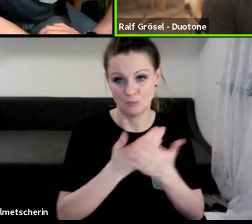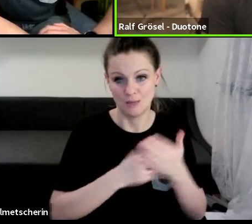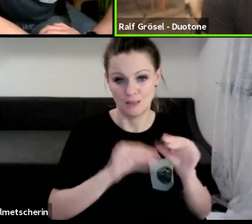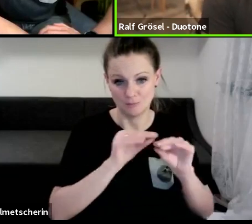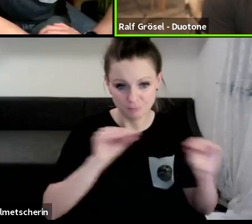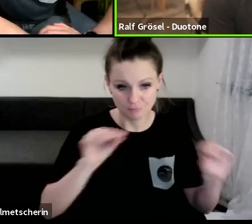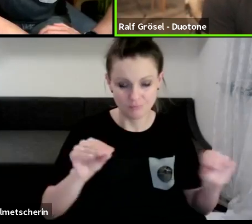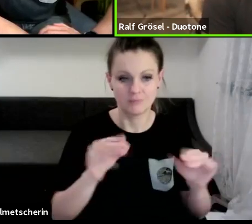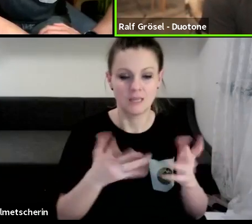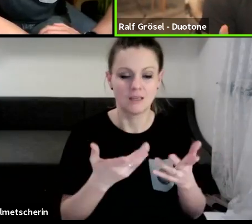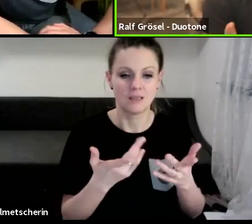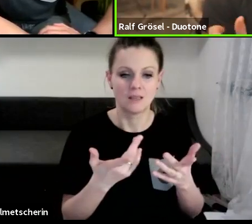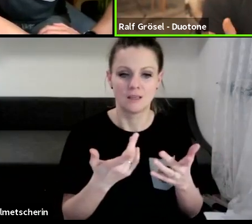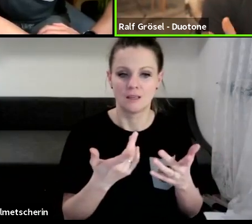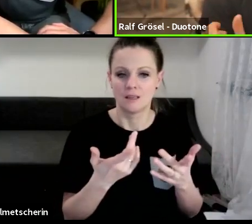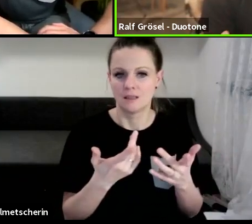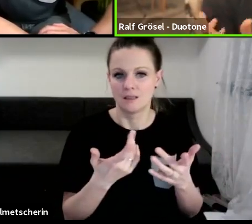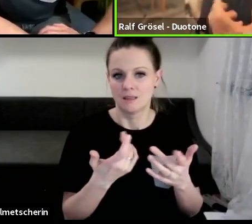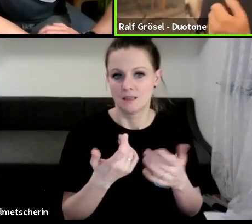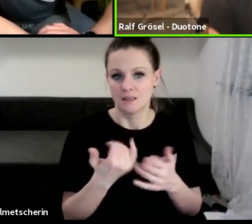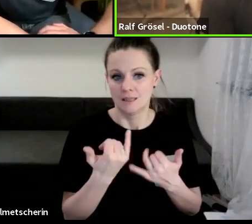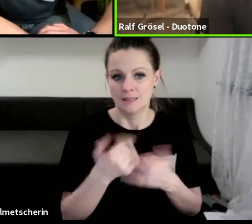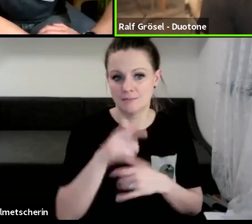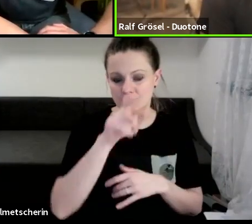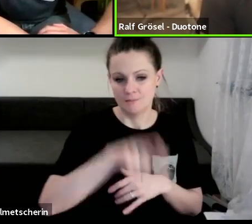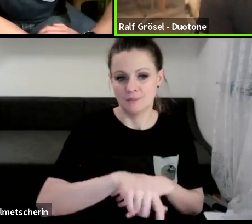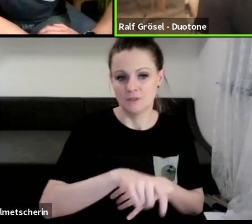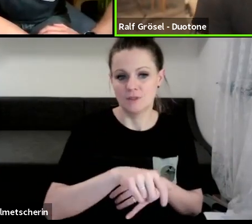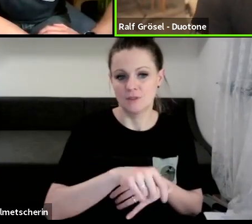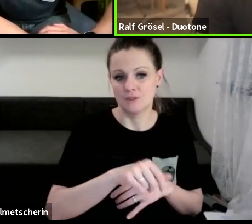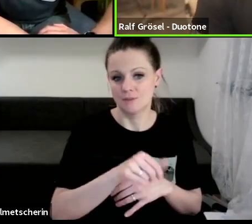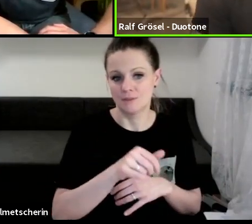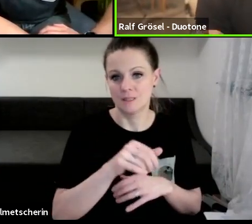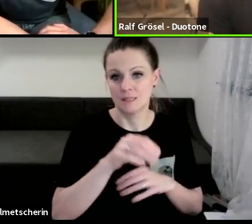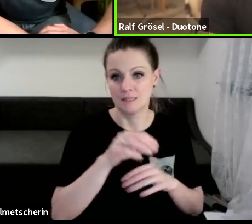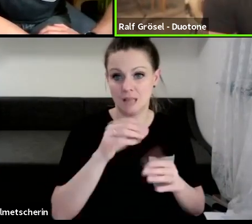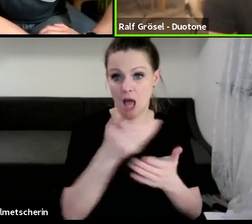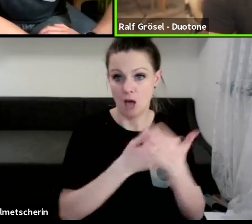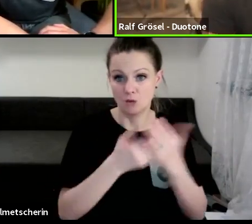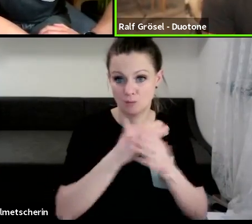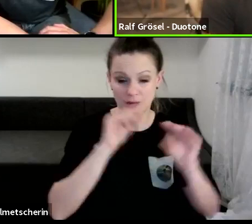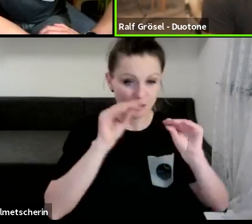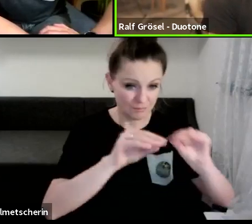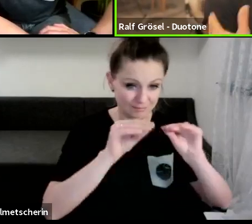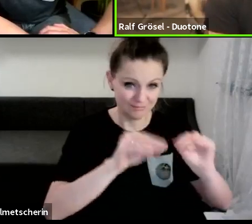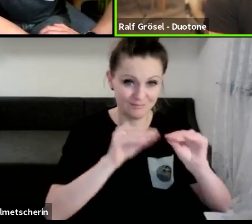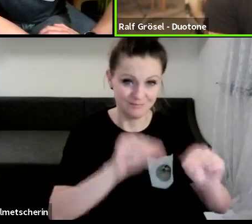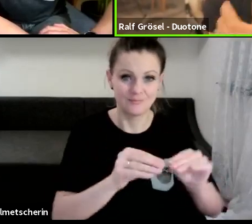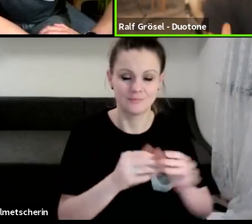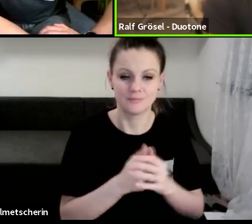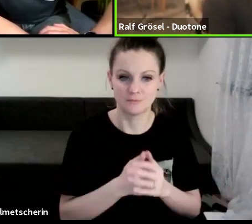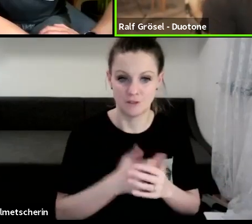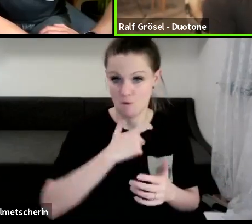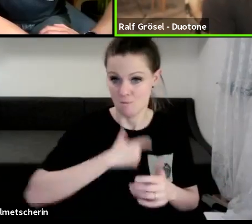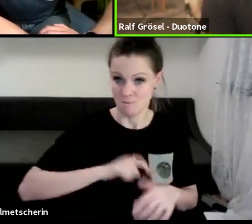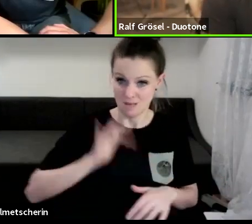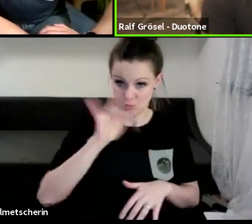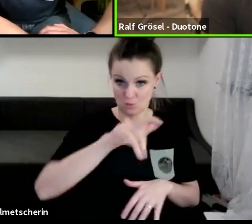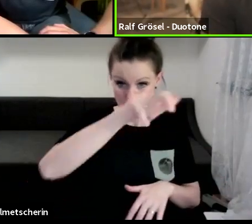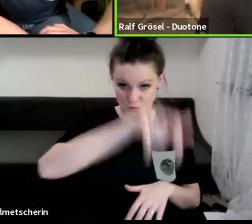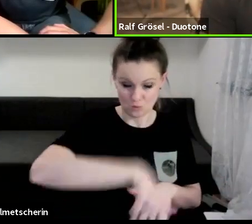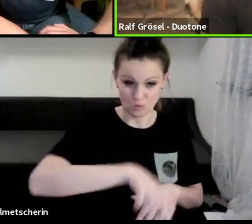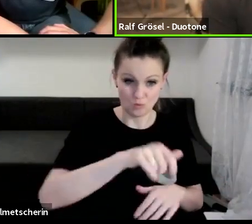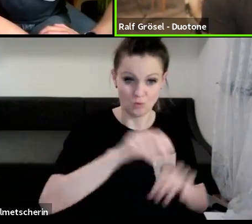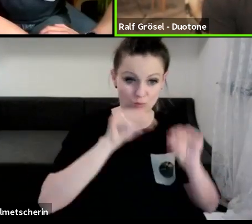Hund, wird, der jetzt quasi der Erste, der ausgebildet wird tatsächlich, ja, von mir. Natürlich hat das die Bozumor